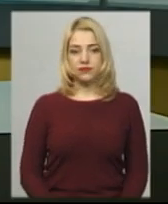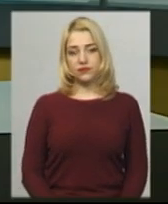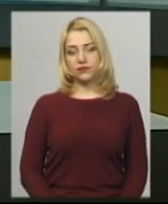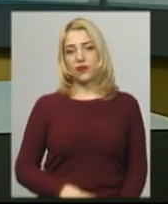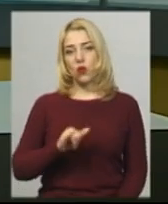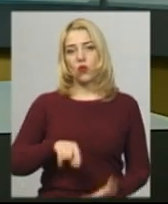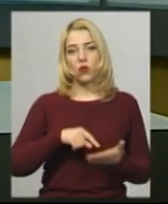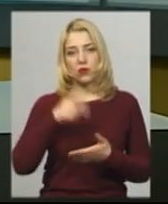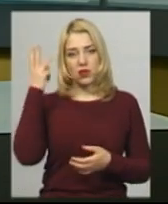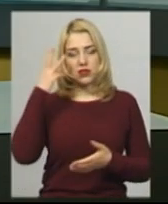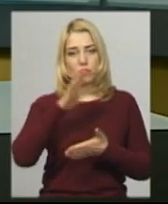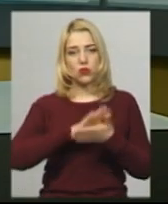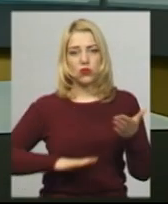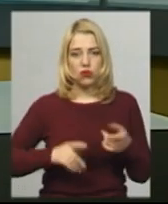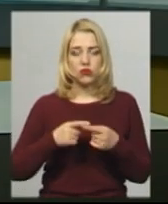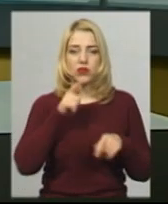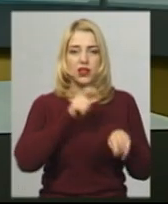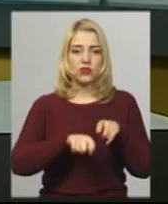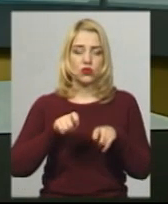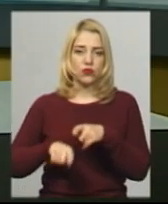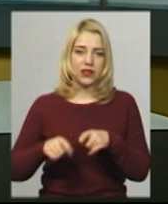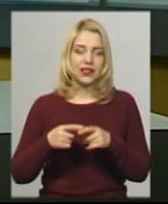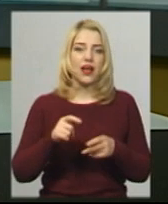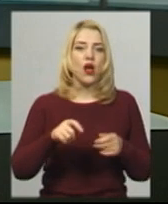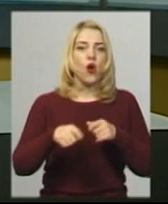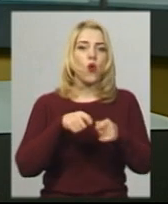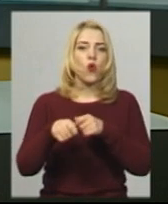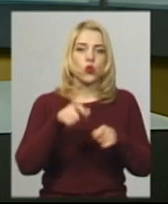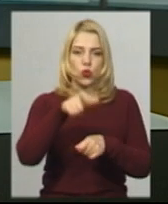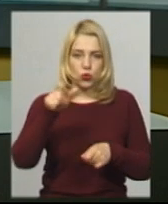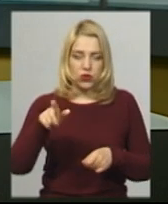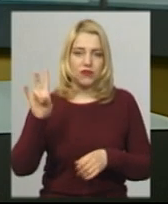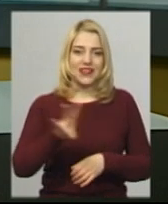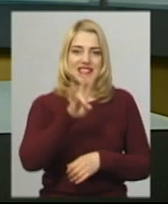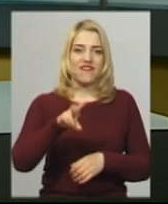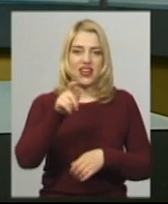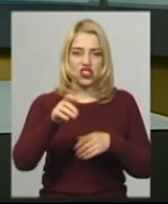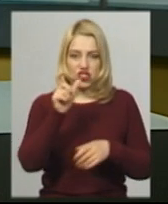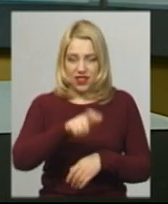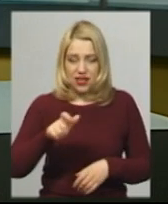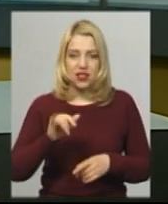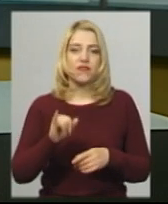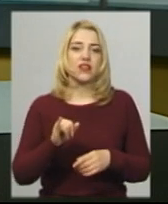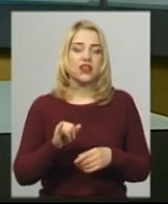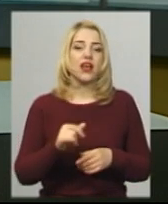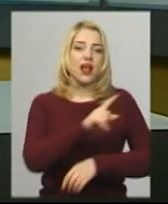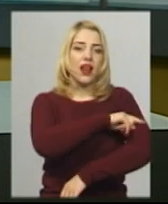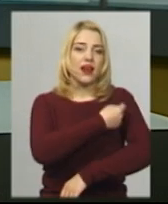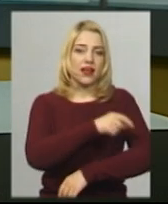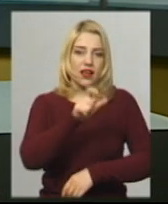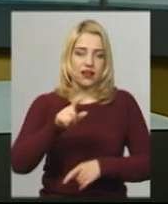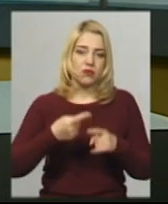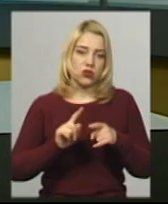У Хмельницькому продовжуватимуть тестувати кондукторів, священиків та лікарів. Про це на брифінгу сказав міський голова